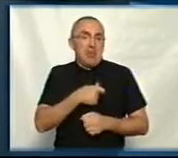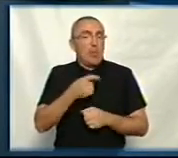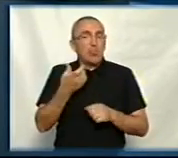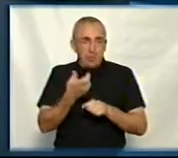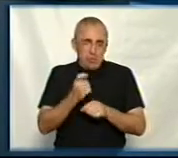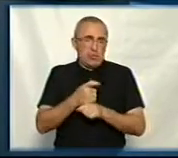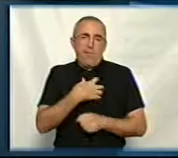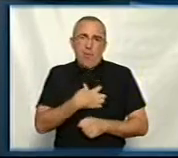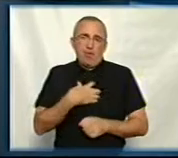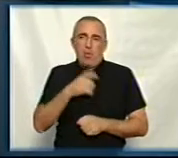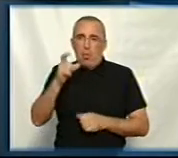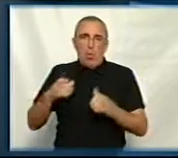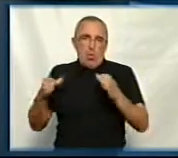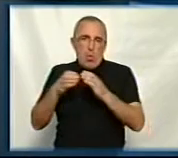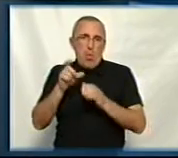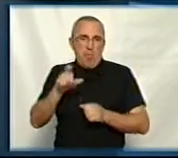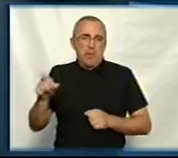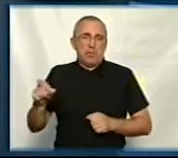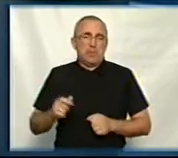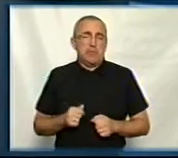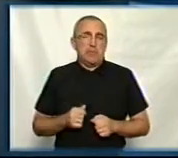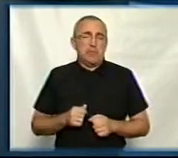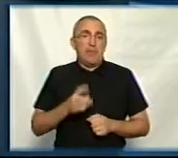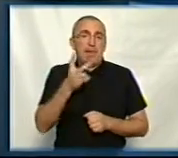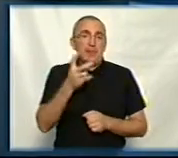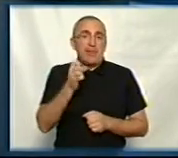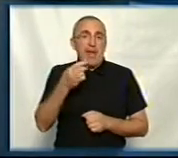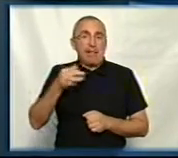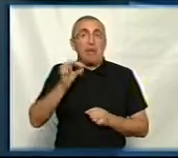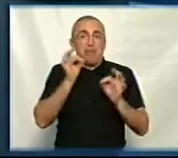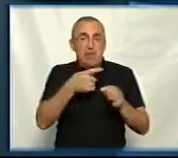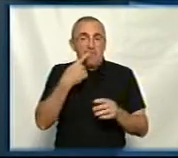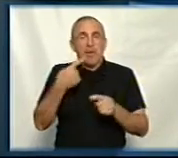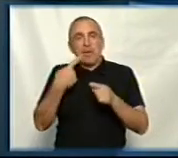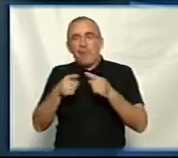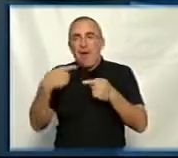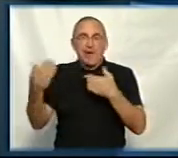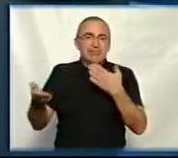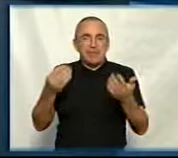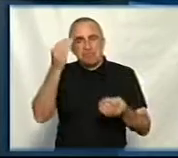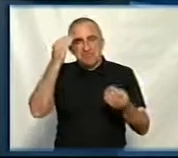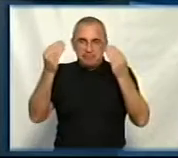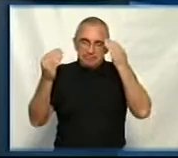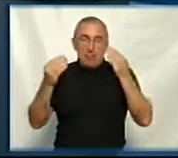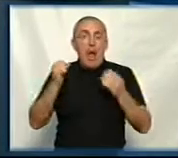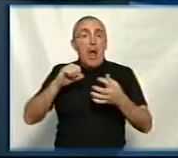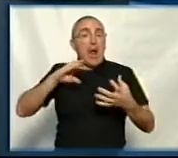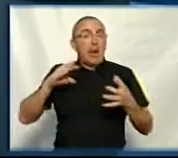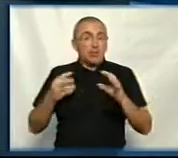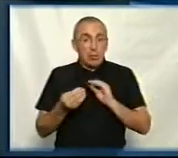важливо для громади. Ми ж вибираємо все-таки цих депутатів. Надія правильно сказала, що два різних було підходи, да, але результат,